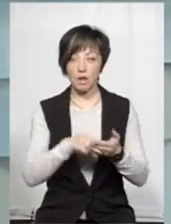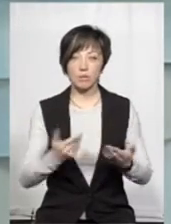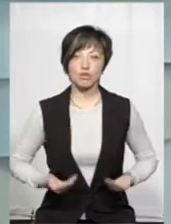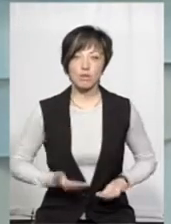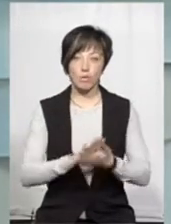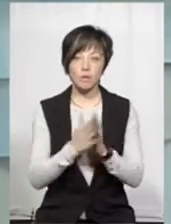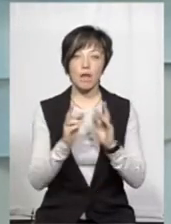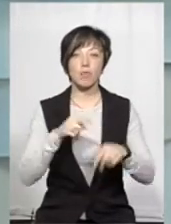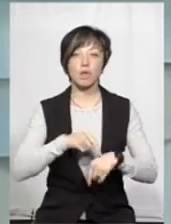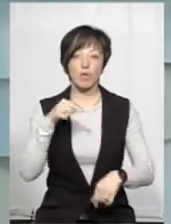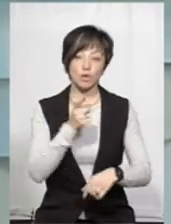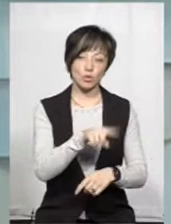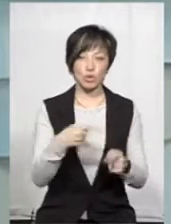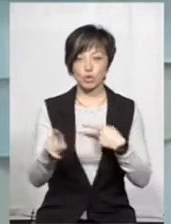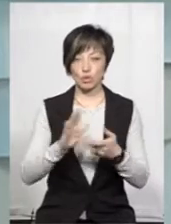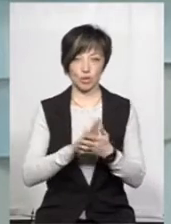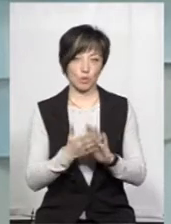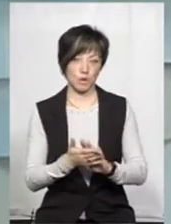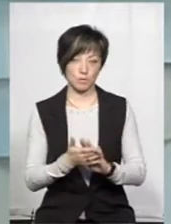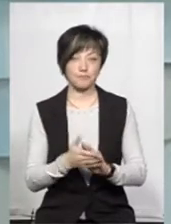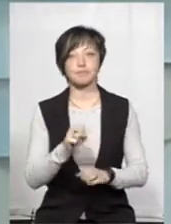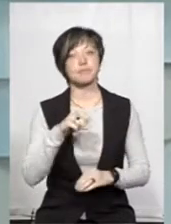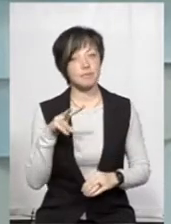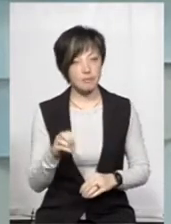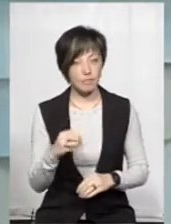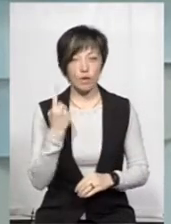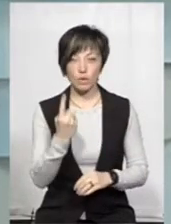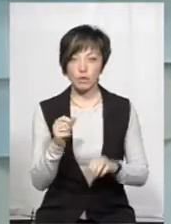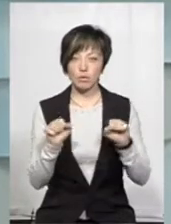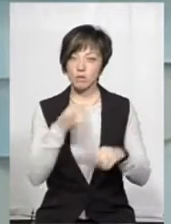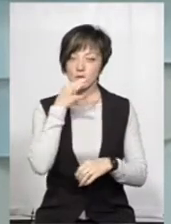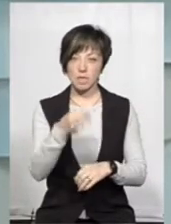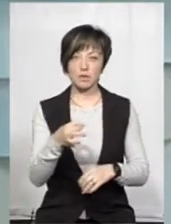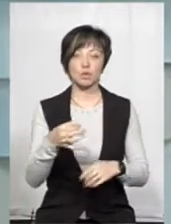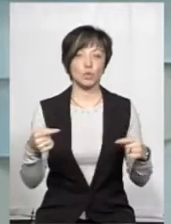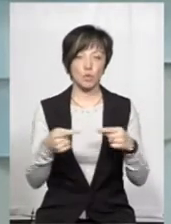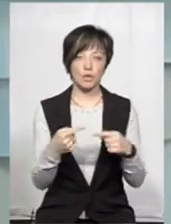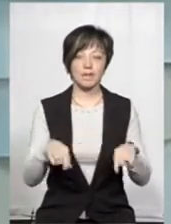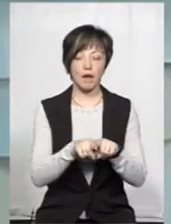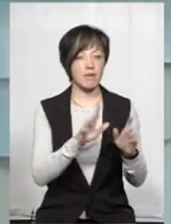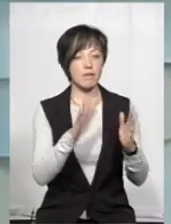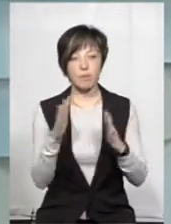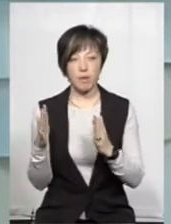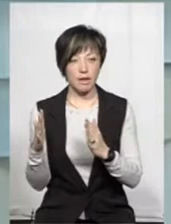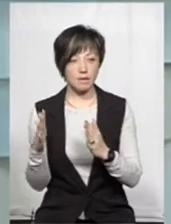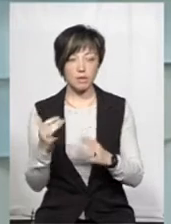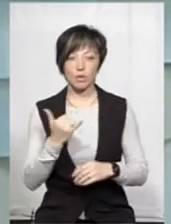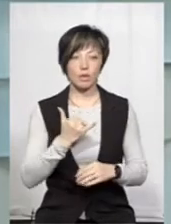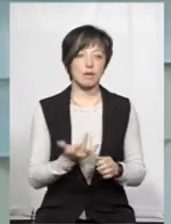життєві обставини, як буде реагувати на ту чи іншу ситуацію. Але одне, я можу сказати з певністю, що таких випадків